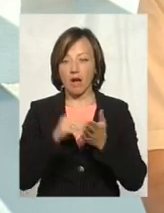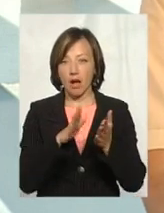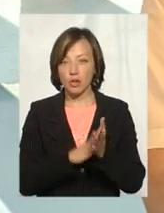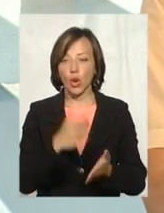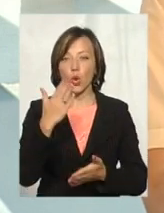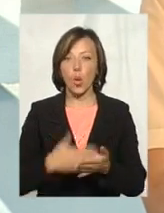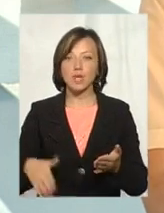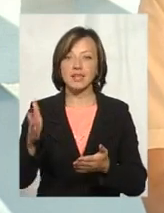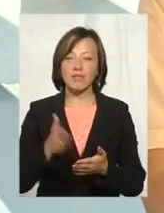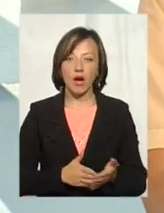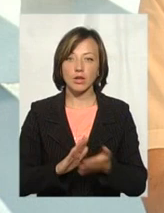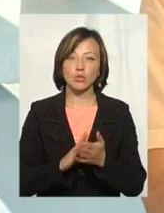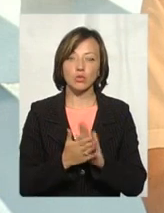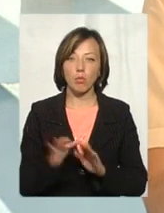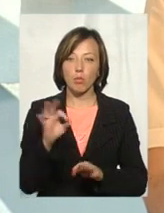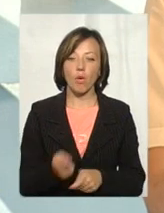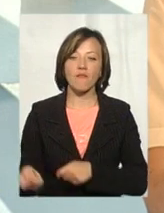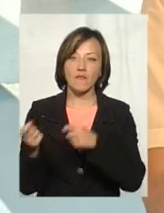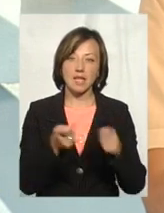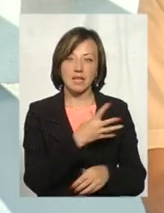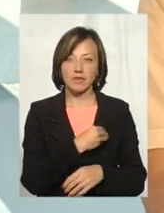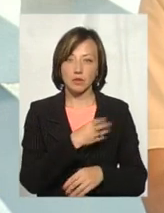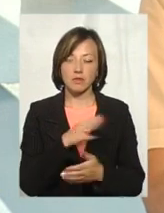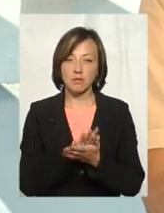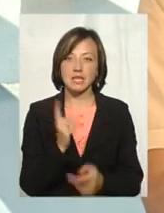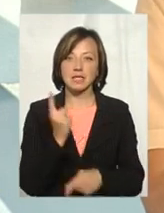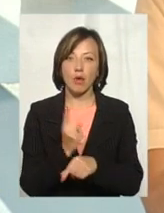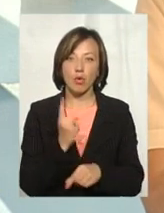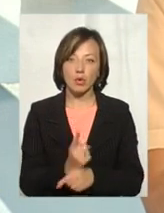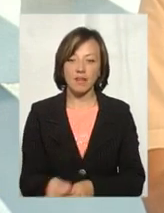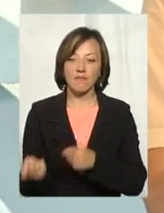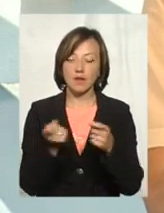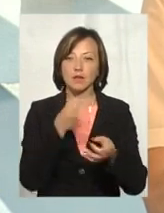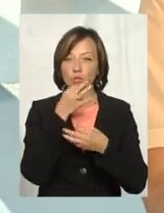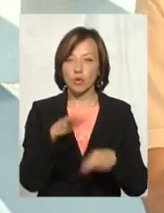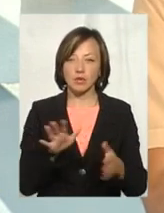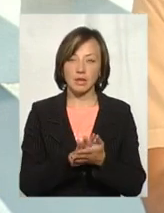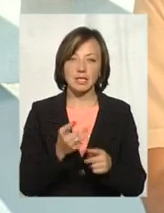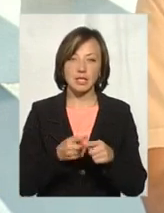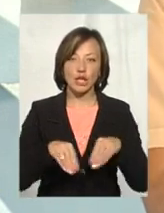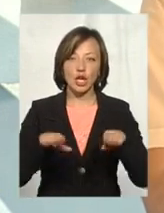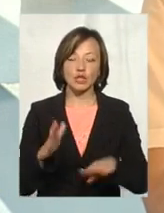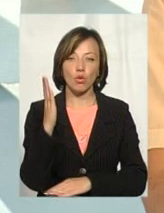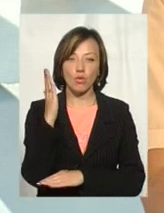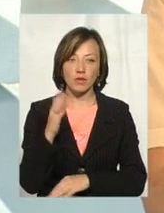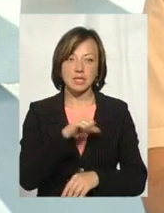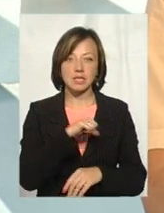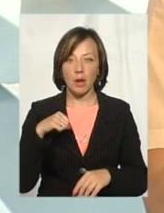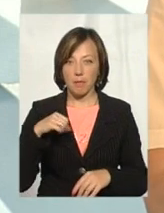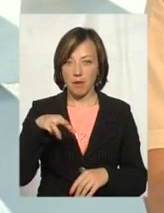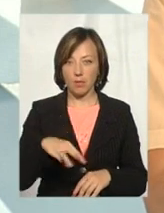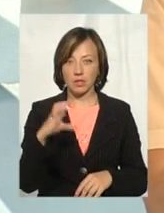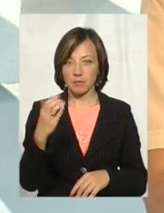договір про везення візку сміття і заборонити везення будь-якого сміття. За це рішення голосував сам Микола